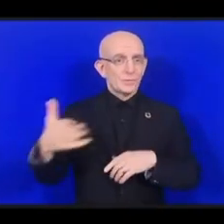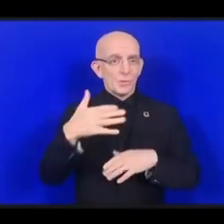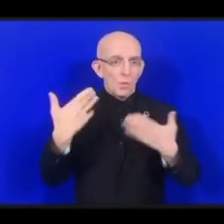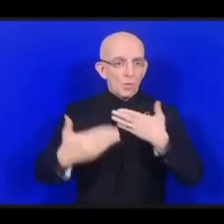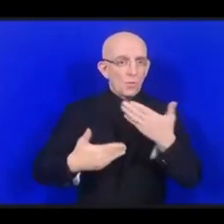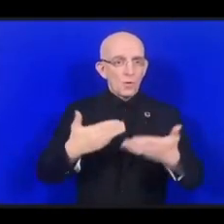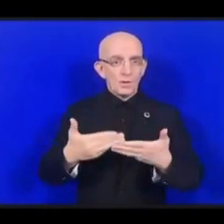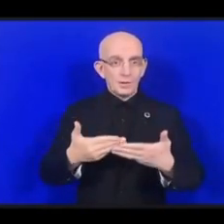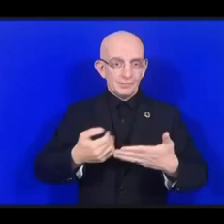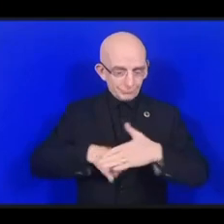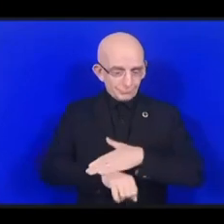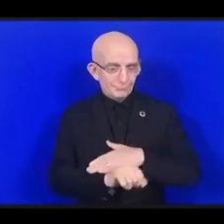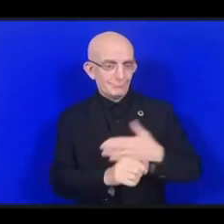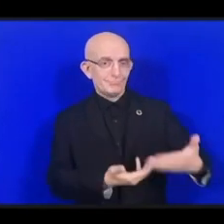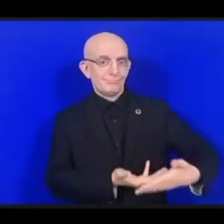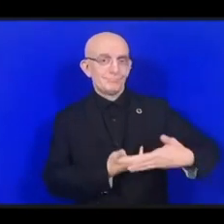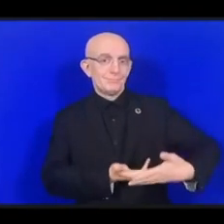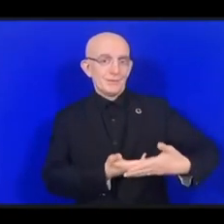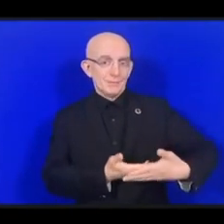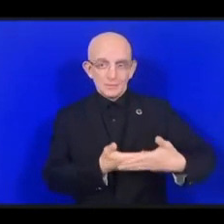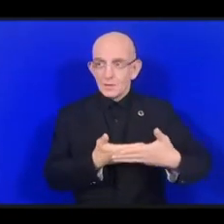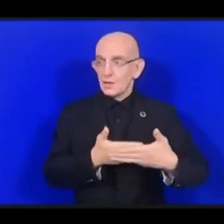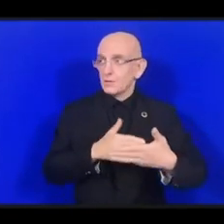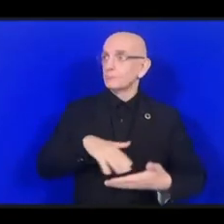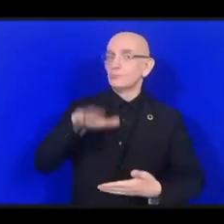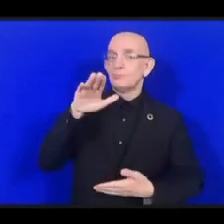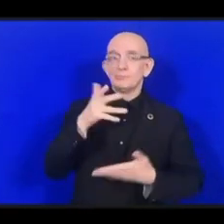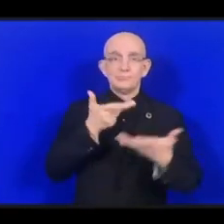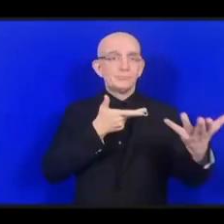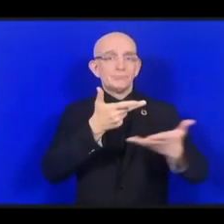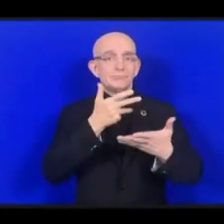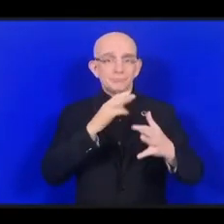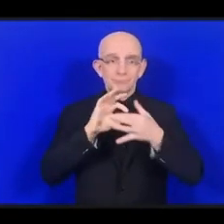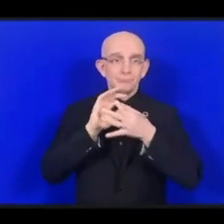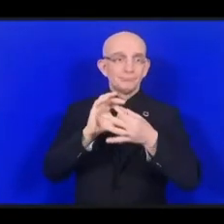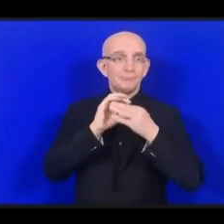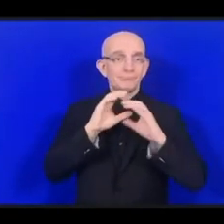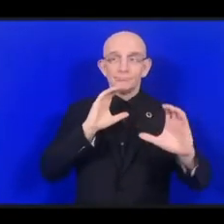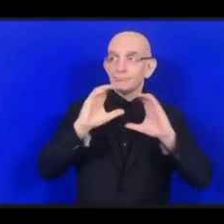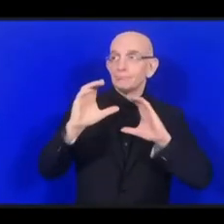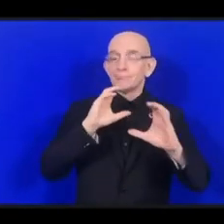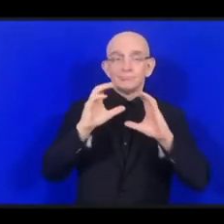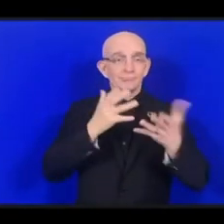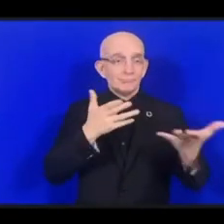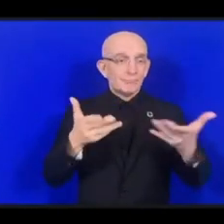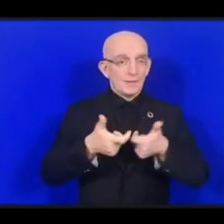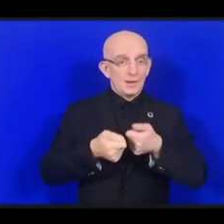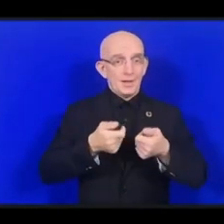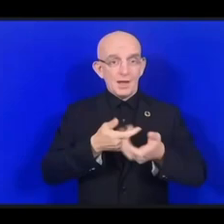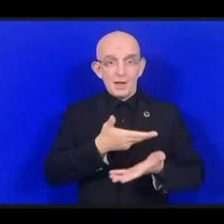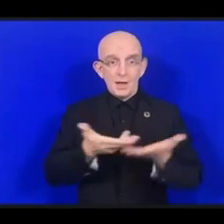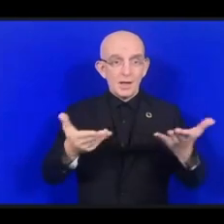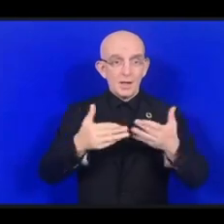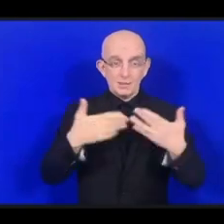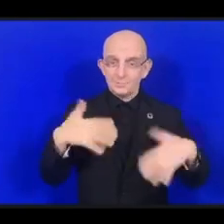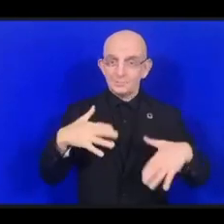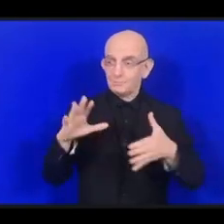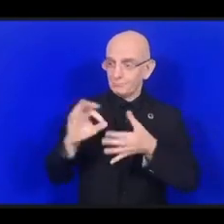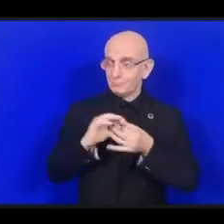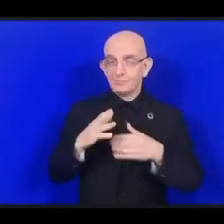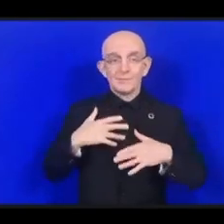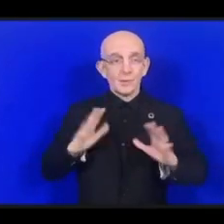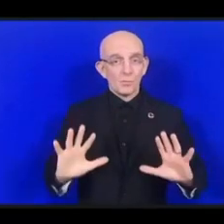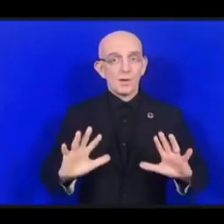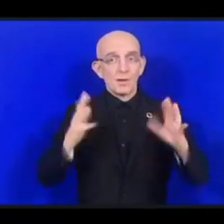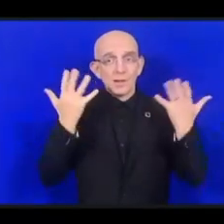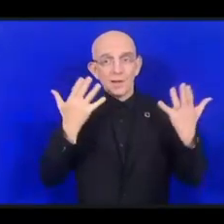малышей, которые лежат в своих колыбельках, до того, как мы с вами налаживаем коммуникацию через